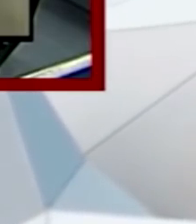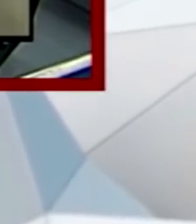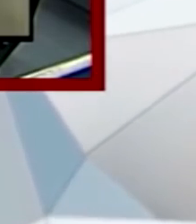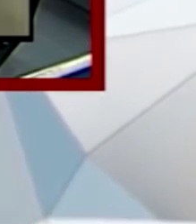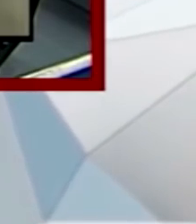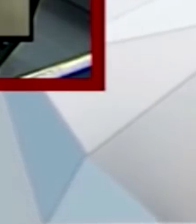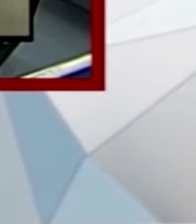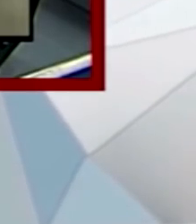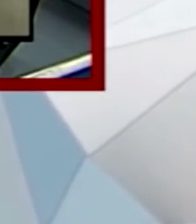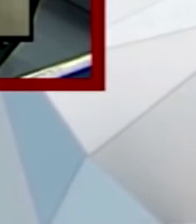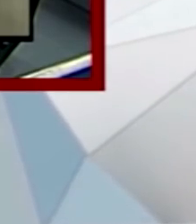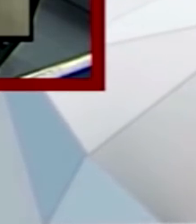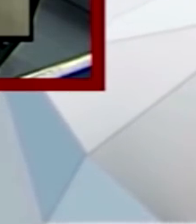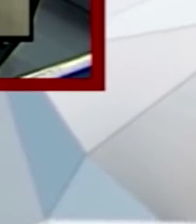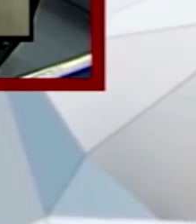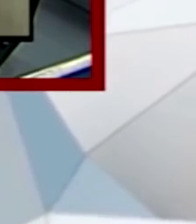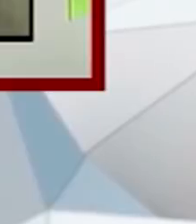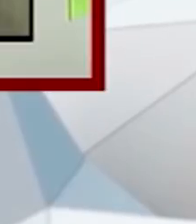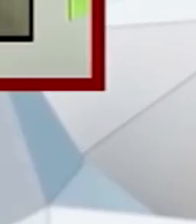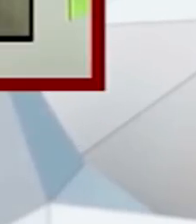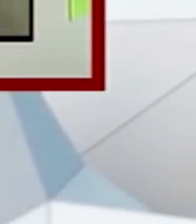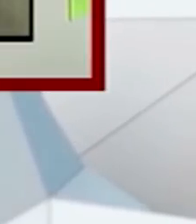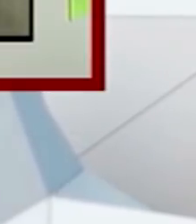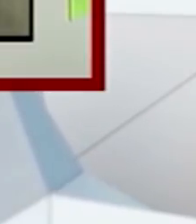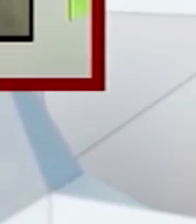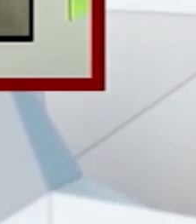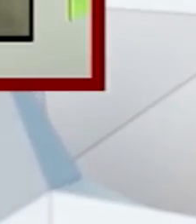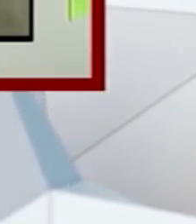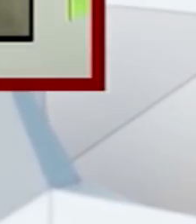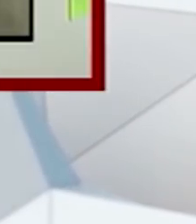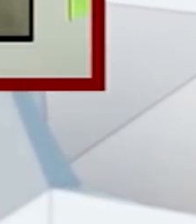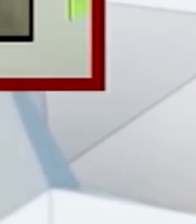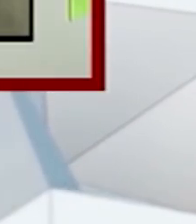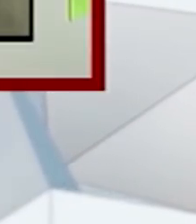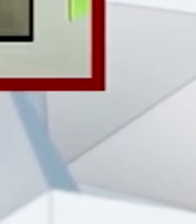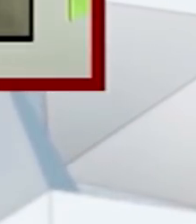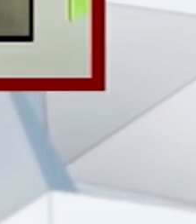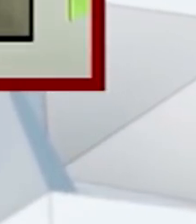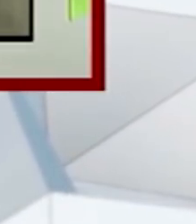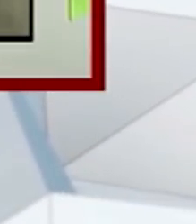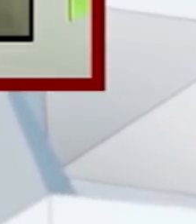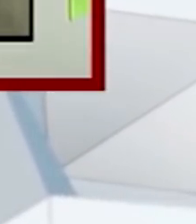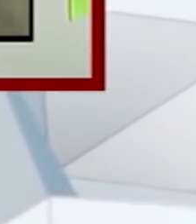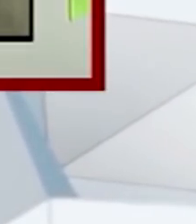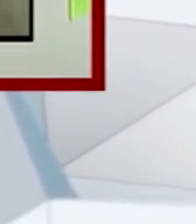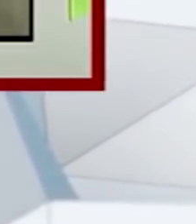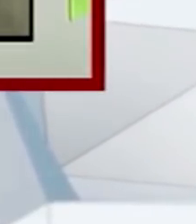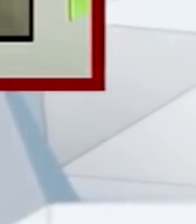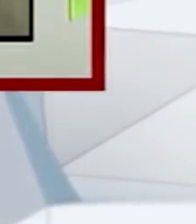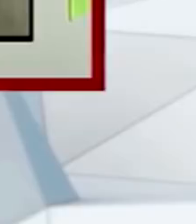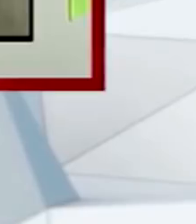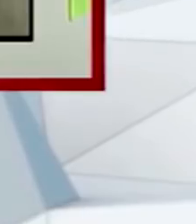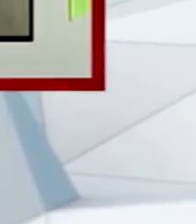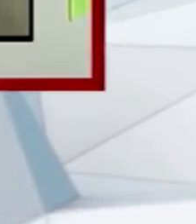надевам дека ние сме научили нешто од тој период, 2011-та до 2016-та година, кога не ги го